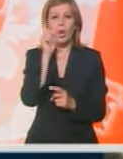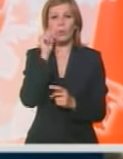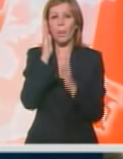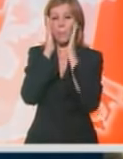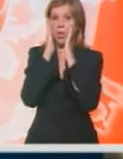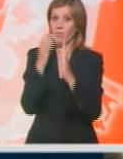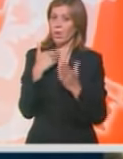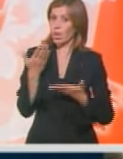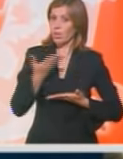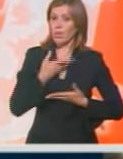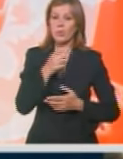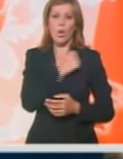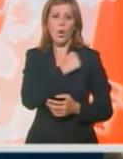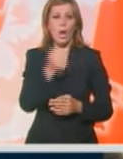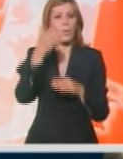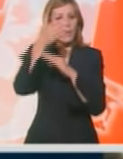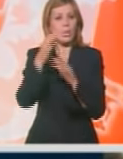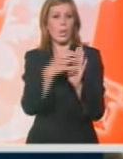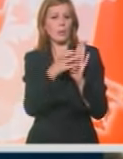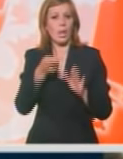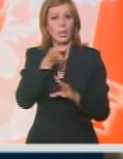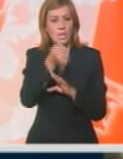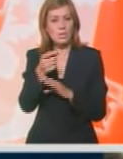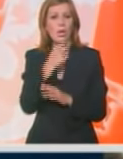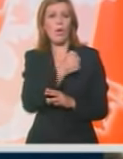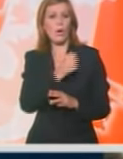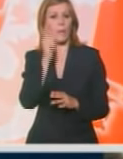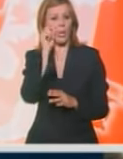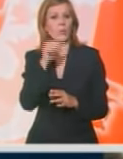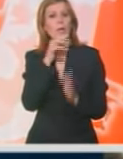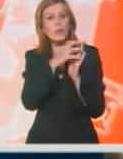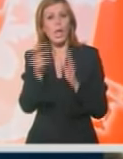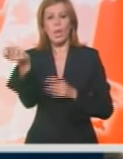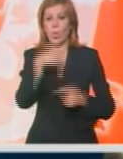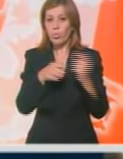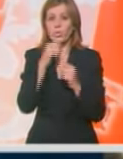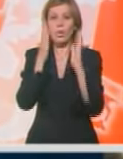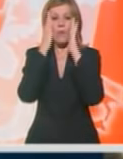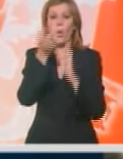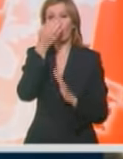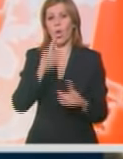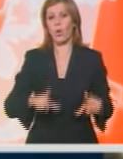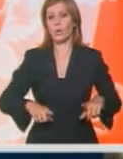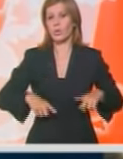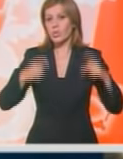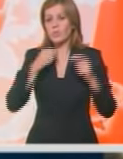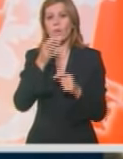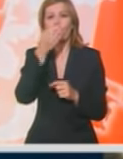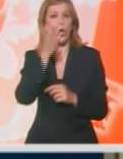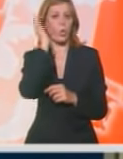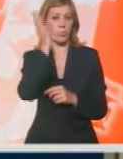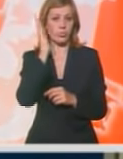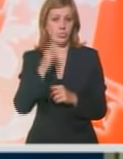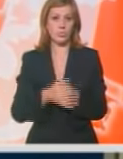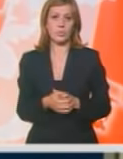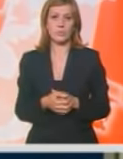poverenje. To ohrabruje firme da i dalje investiraju, ohrabruje ljude da i dalje kupuju i veruju u bolji život, odnosno u bolju budućnost.